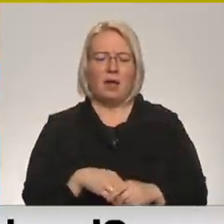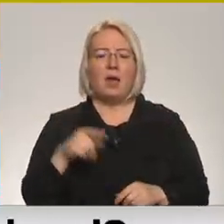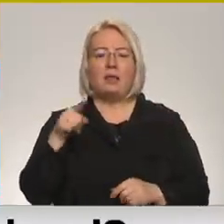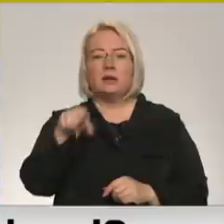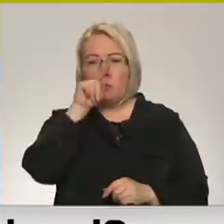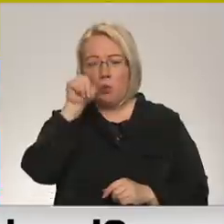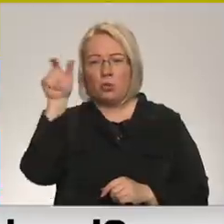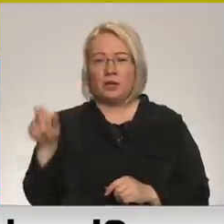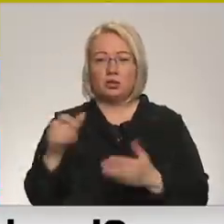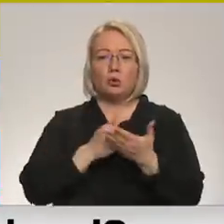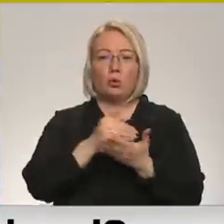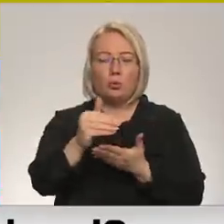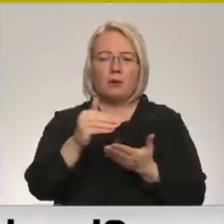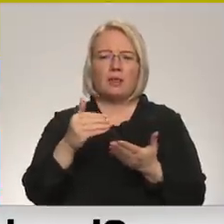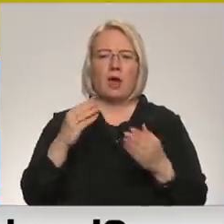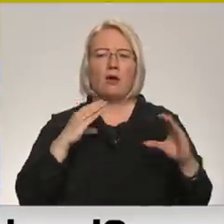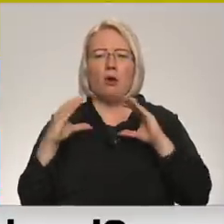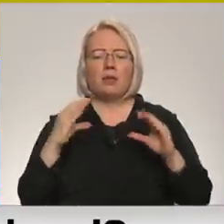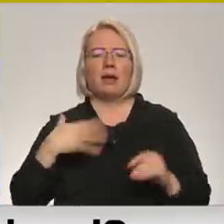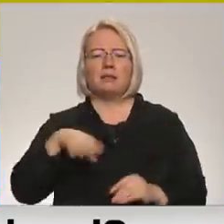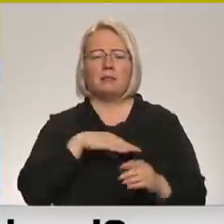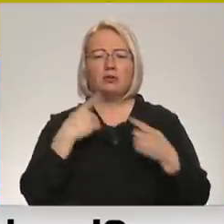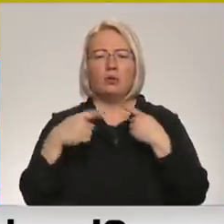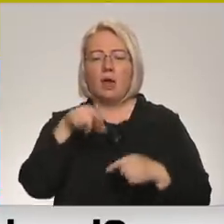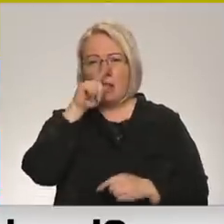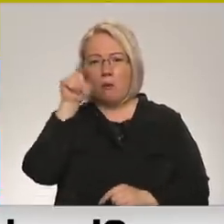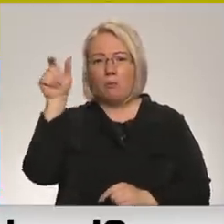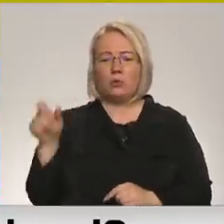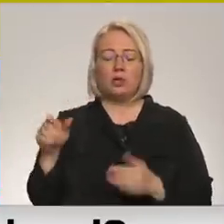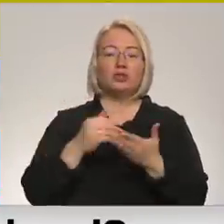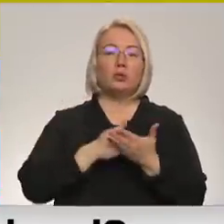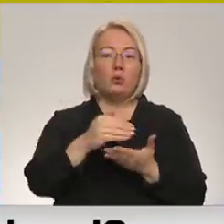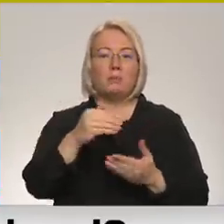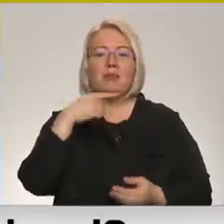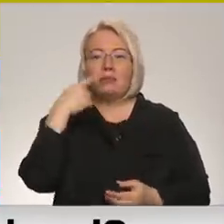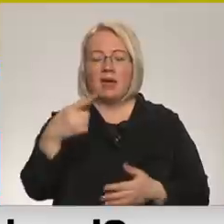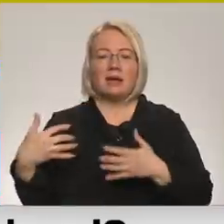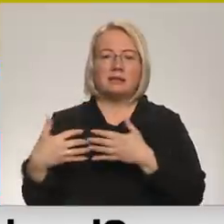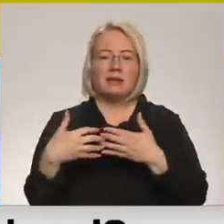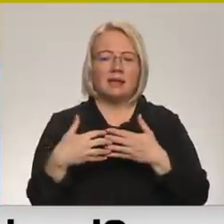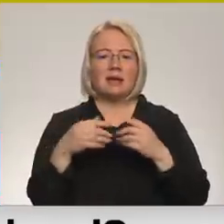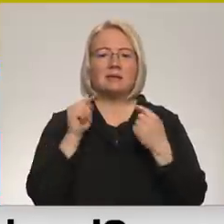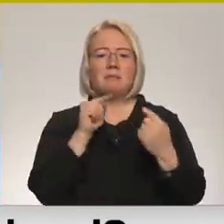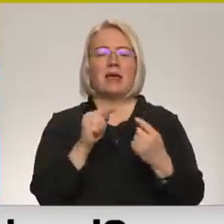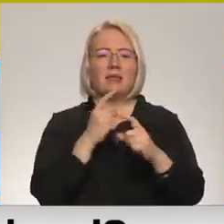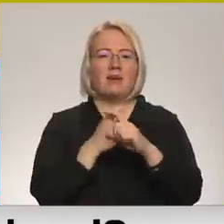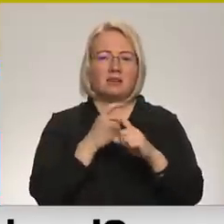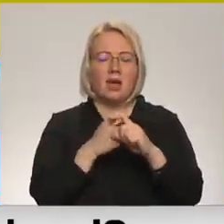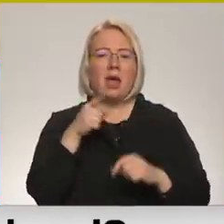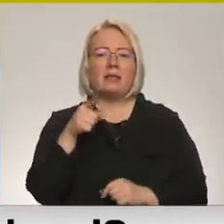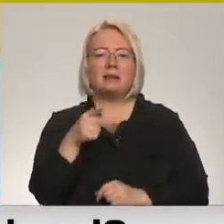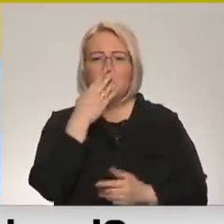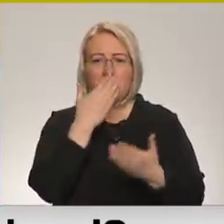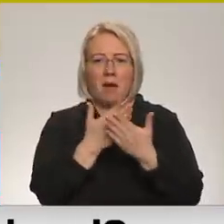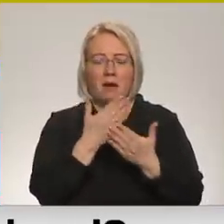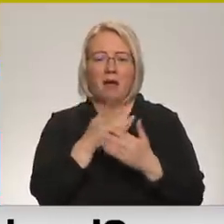turpina teikt, ka viņš cīnās par neonacistiem, lielā mērā liecina par to, ka